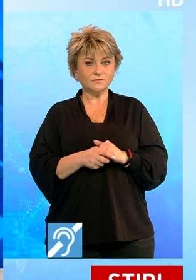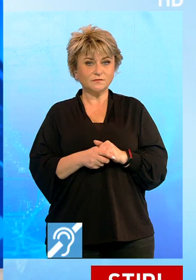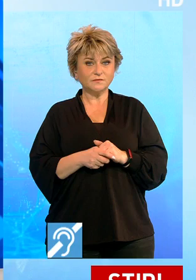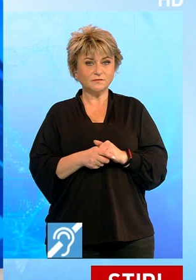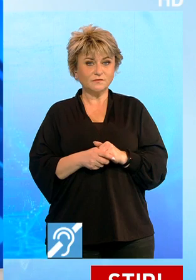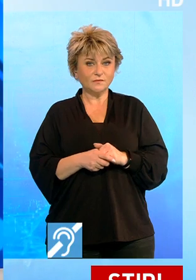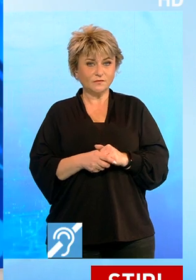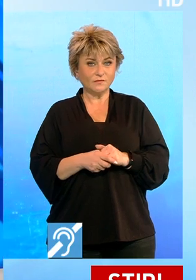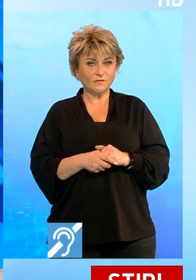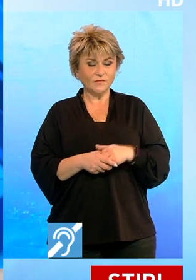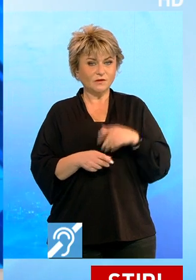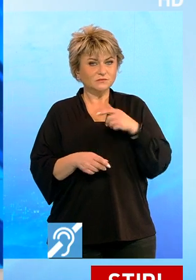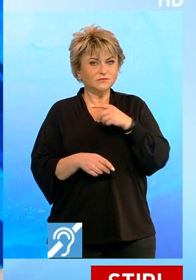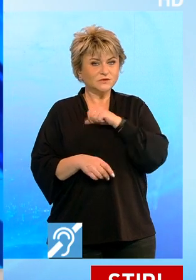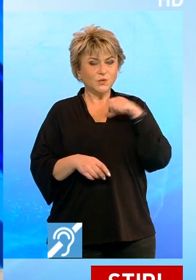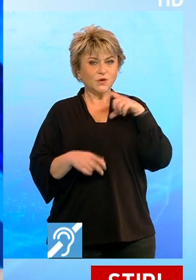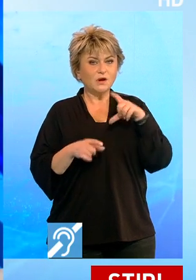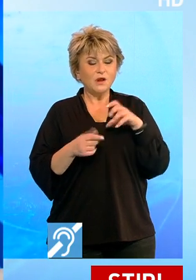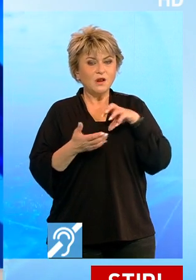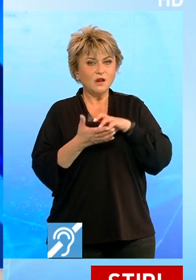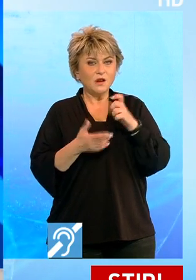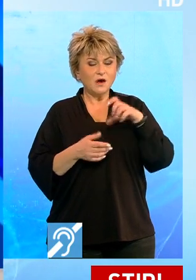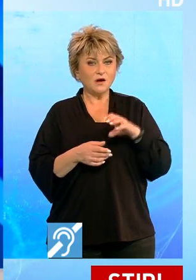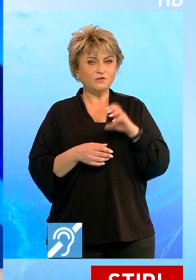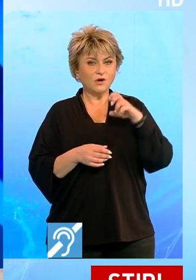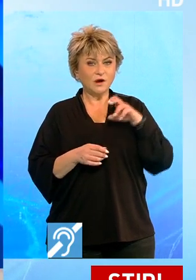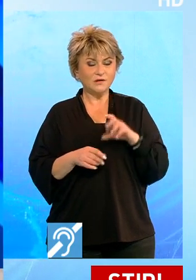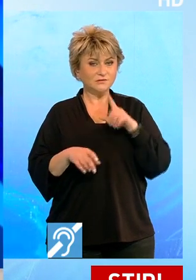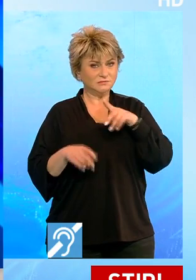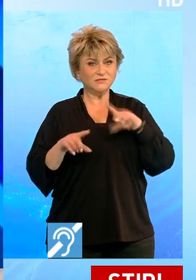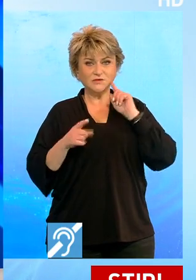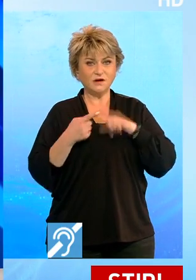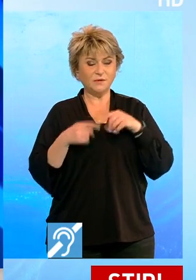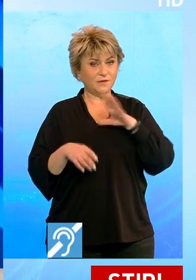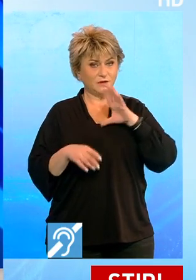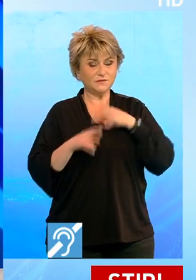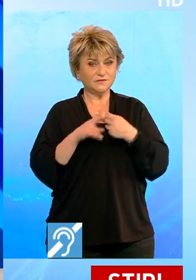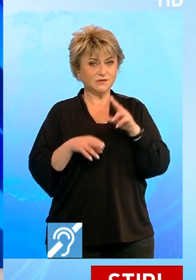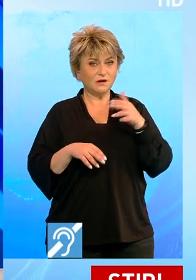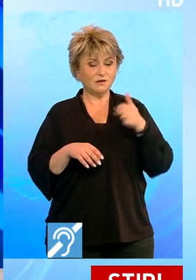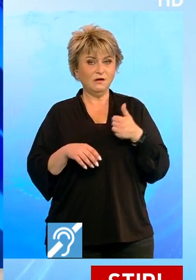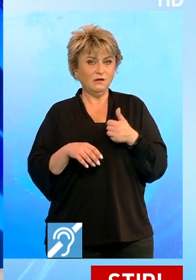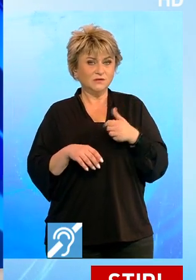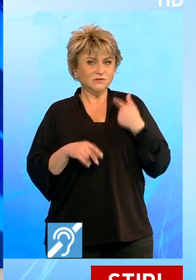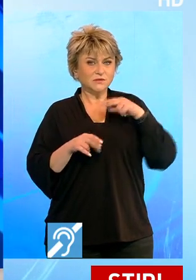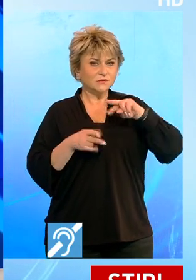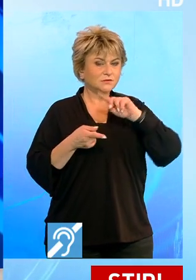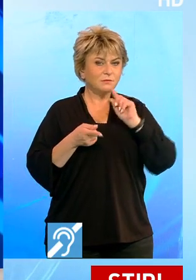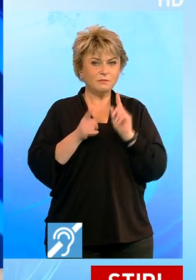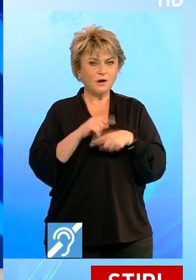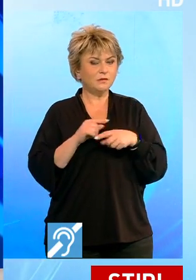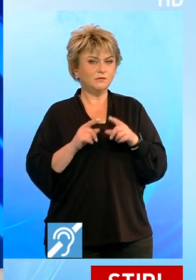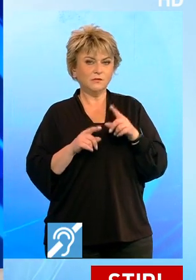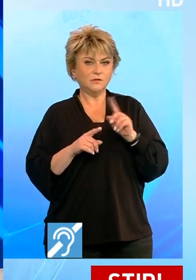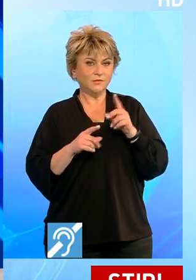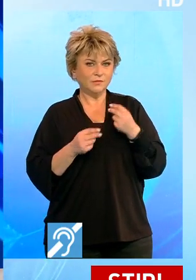Singurul lac vulcanic din țara noastră se află în pericol. Calitatea apei din lacul Sfânta Ana s-a schimbat de la o vreme și nu în bine.